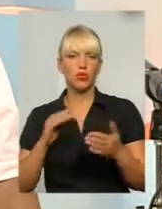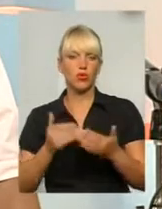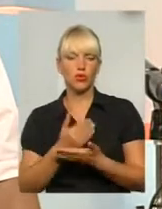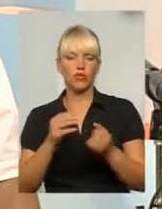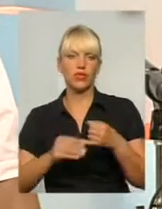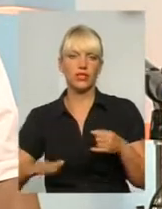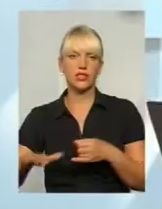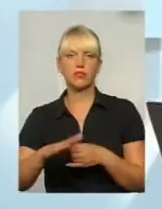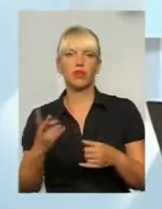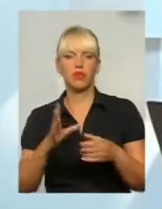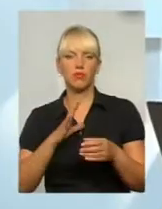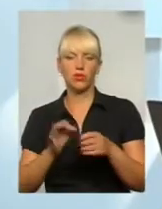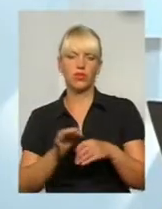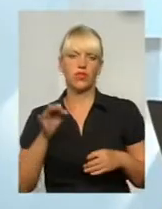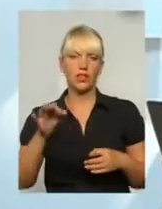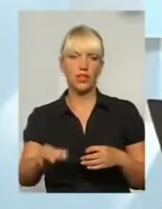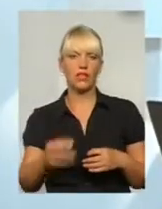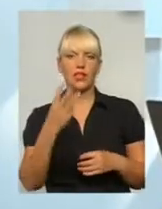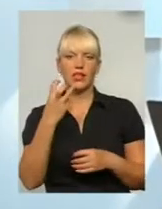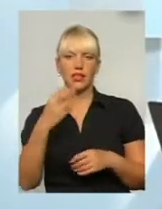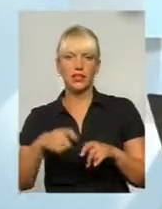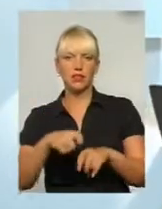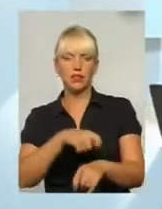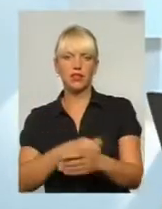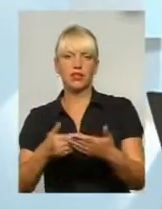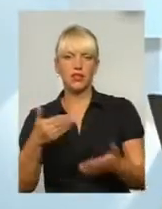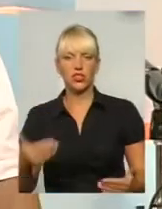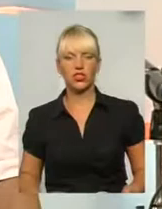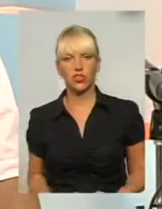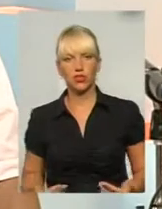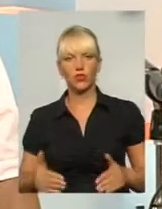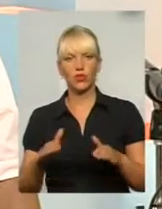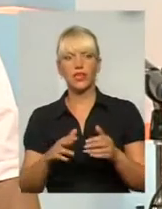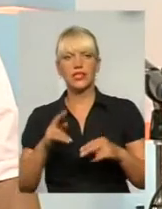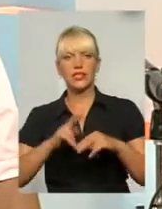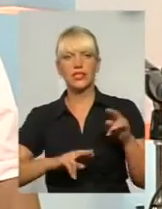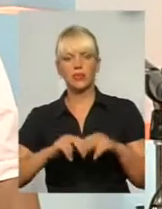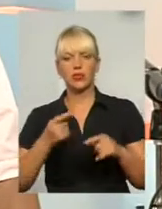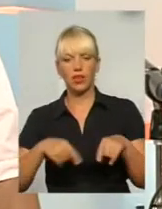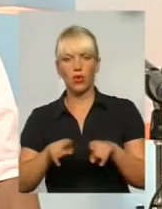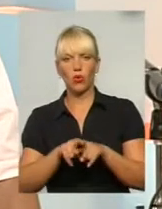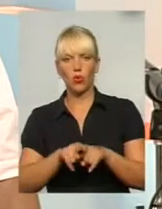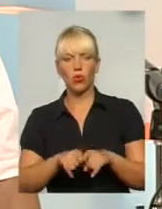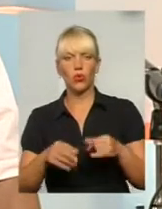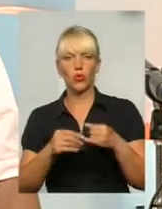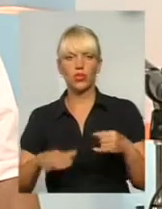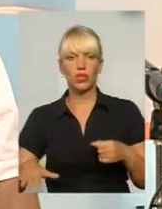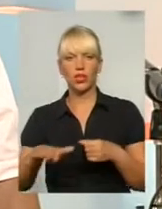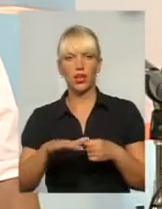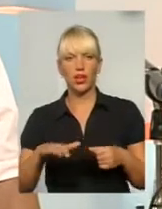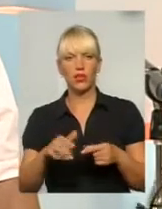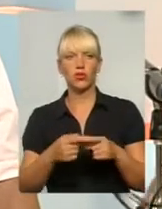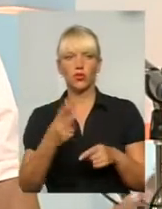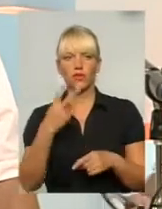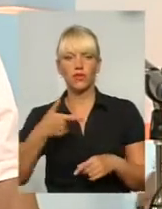рівновіддалена менше, чим 300 метрів від житлової забудови. Таку ділянку десь площою 2 гектара, тому що менше, ніж 2 гектара, вона